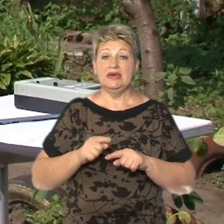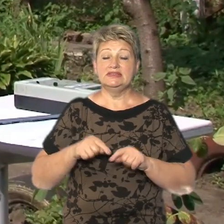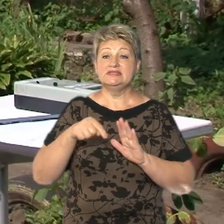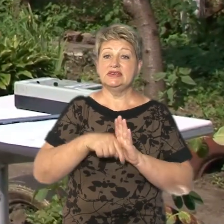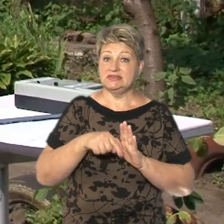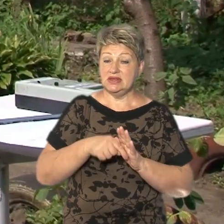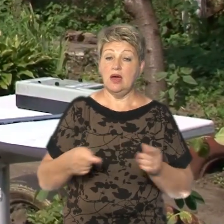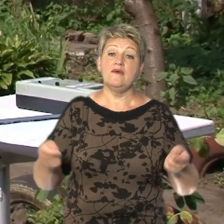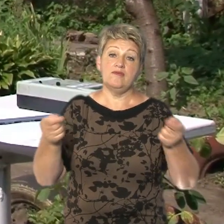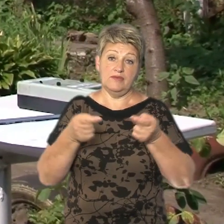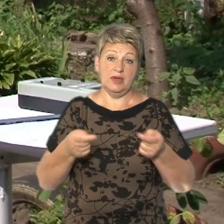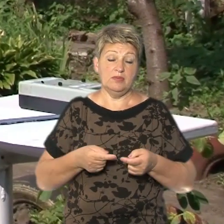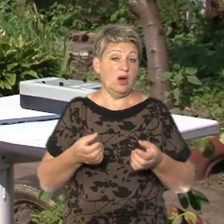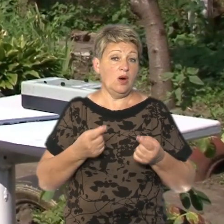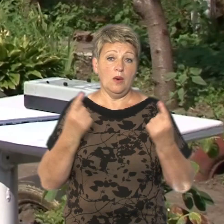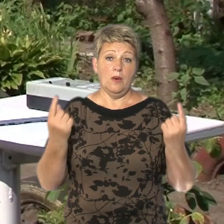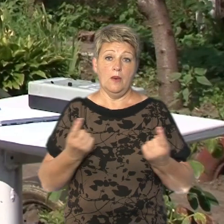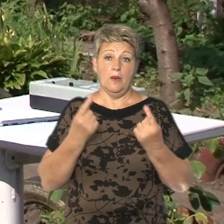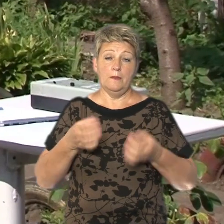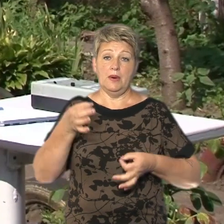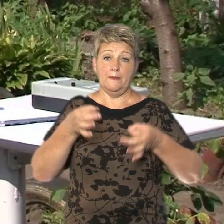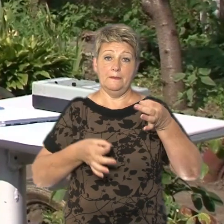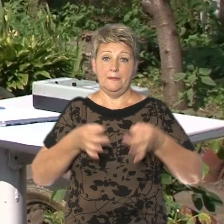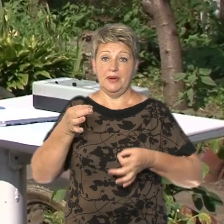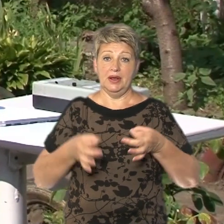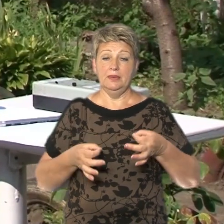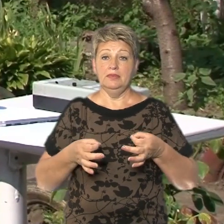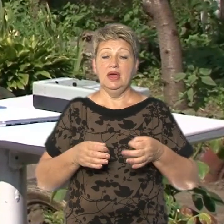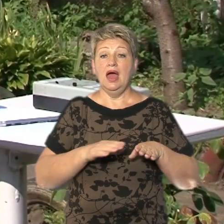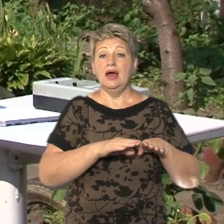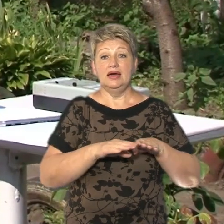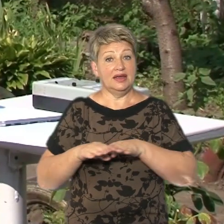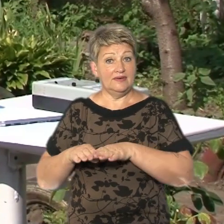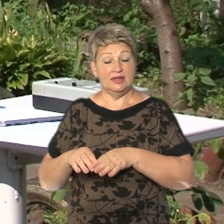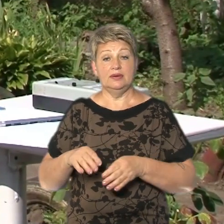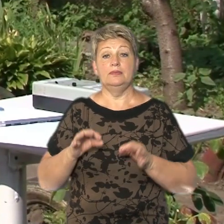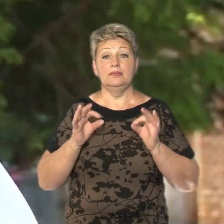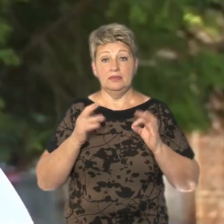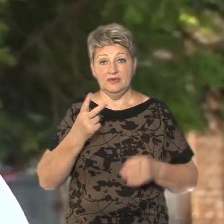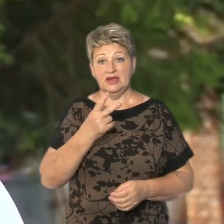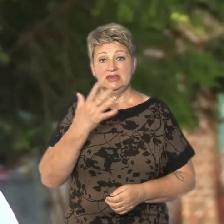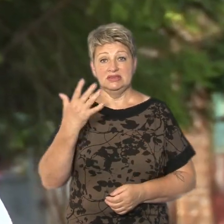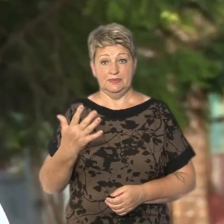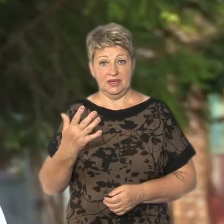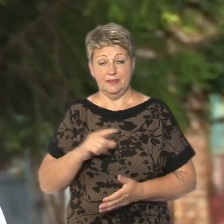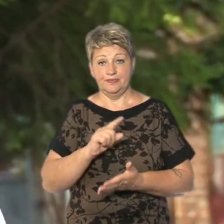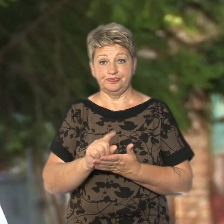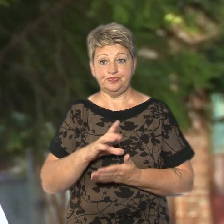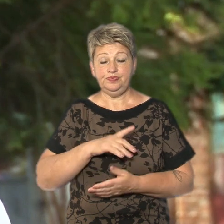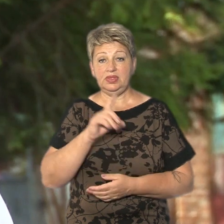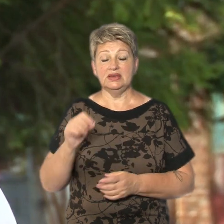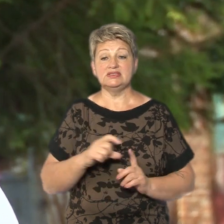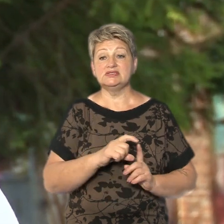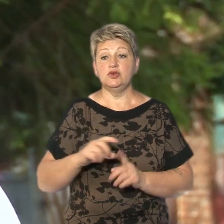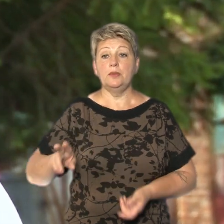відповідають природним значенням. Контрольний рівень природного гаммафону становить 25 мікроредген на годину. За словами директора Черкаського